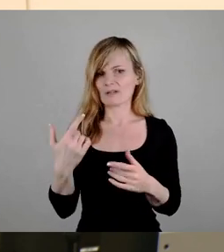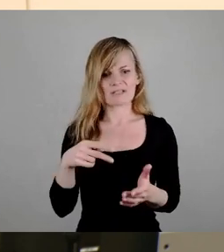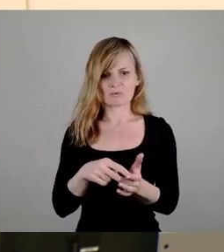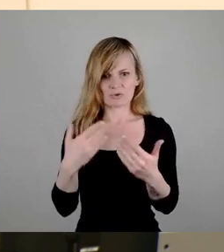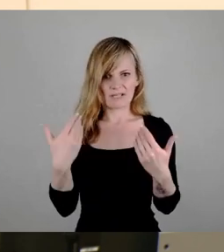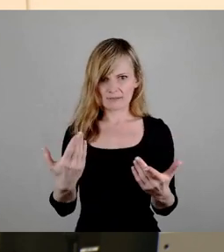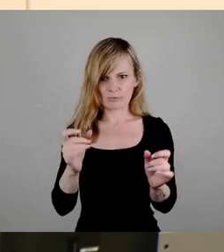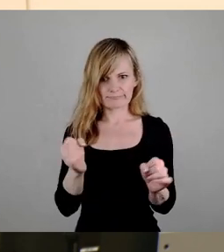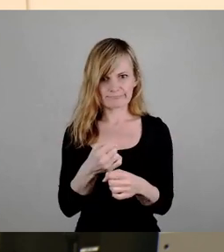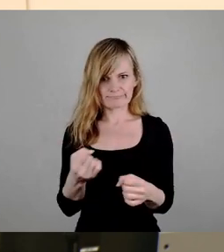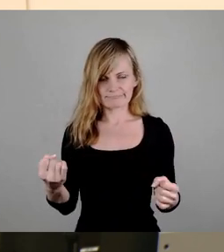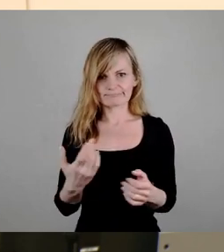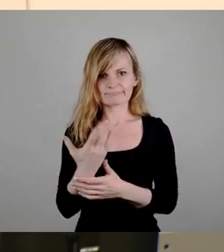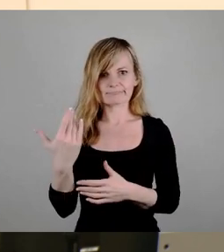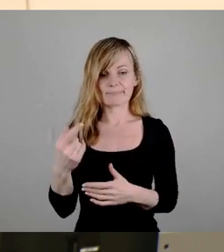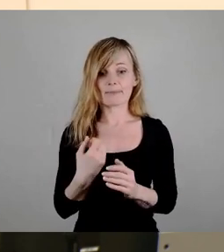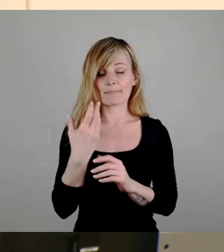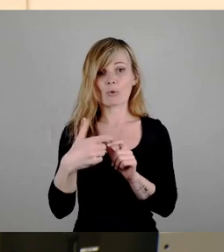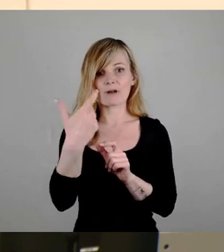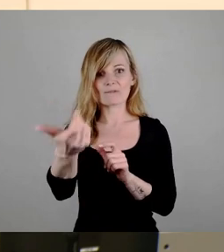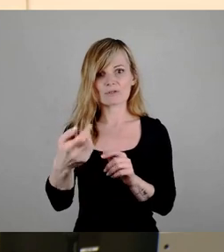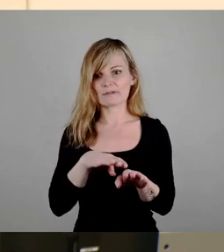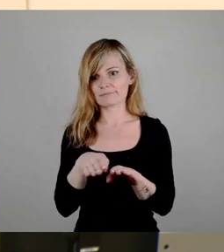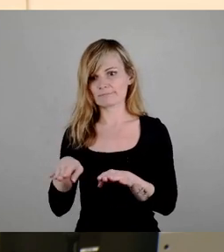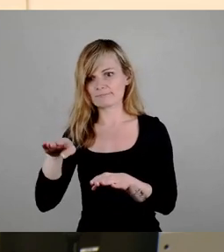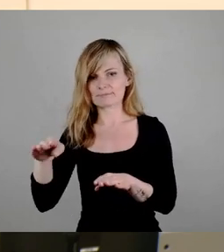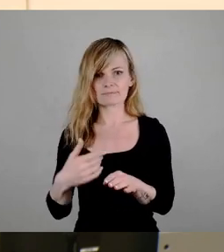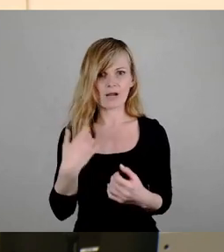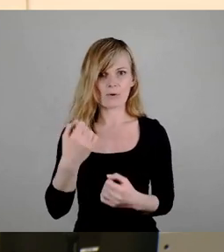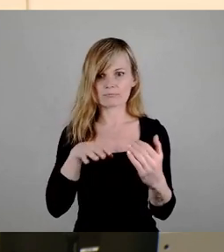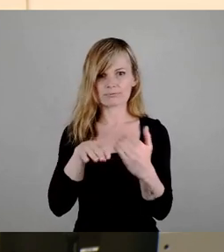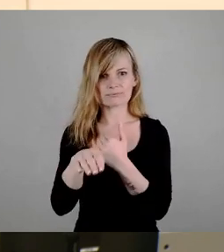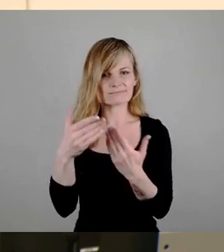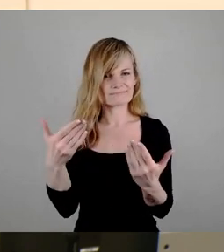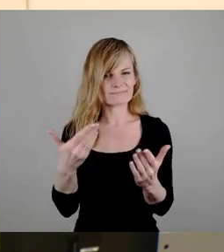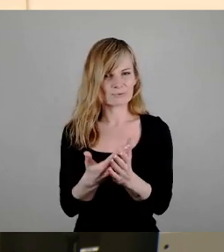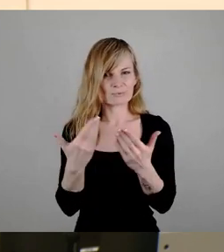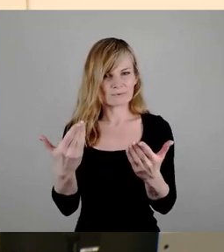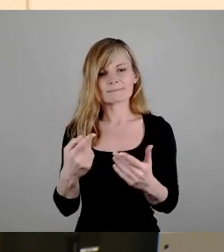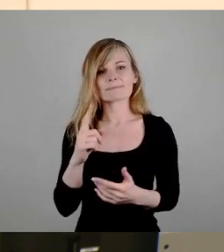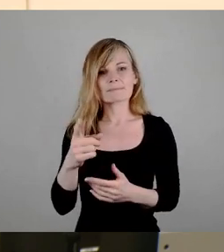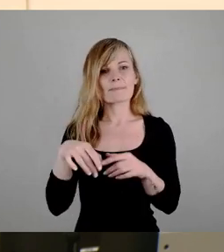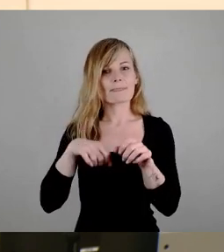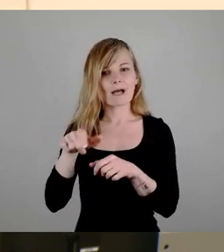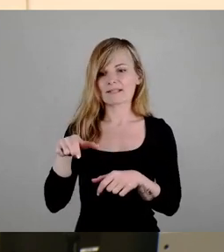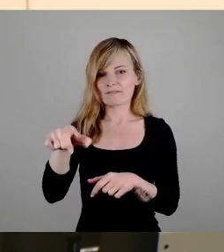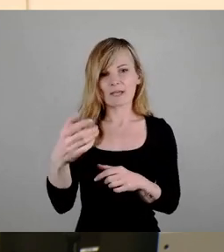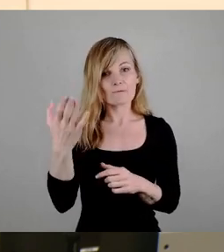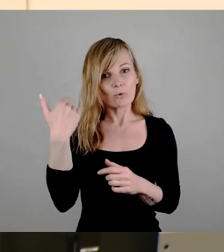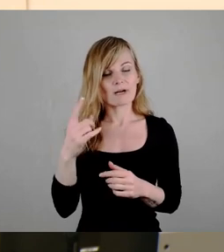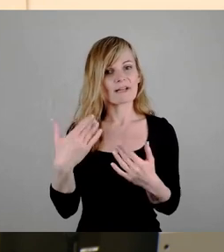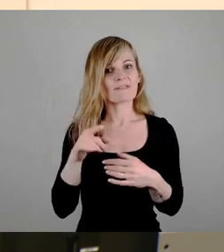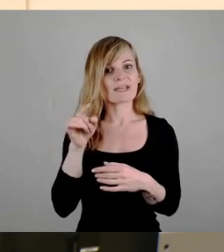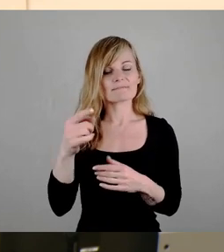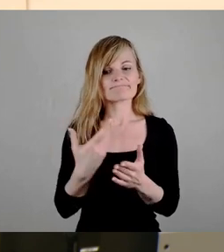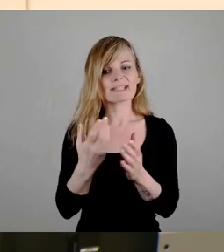dass Radfahrer vom Blauen Wunder verdrängt worden sind. Seitdem es auch die Radwege mal gab, hat sich die